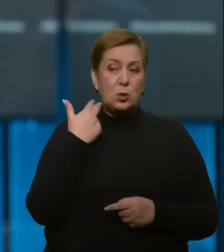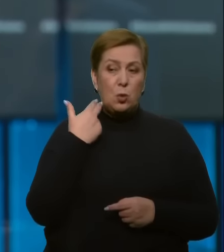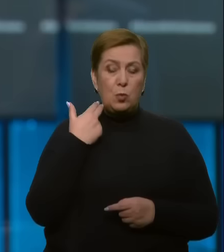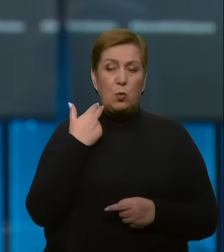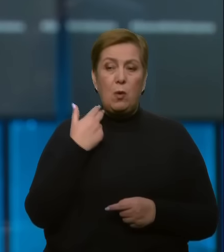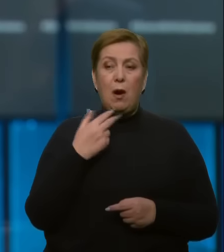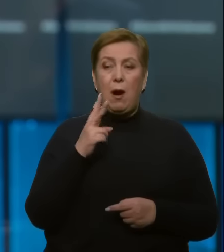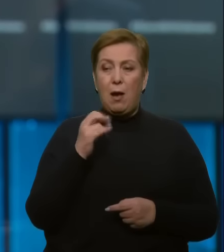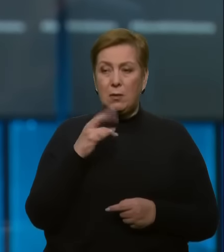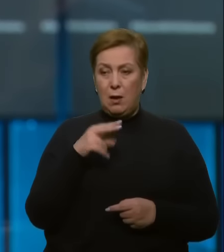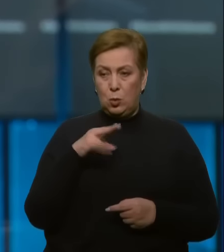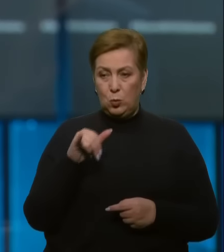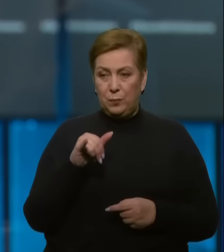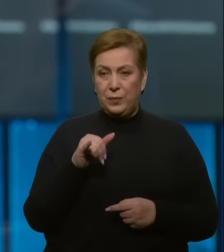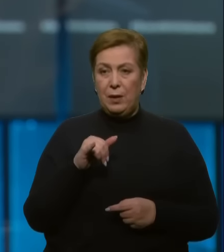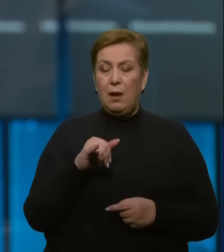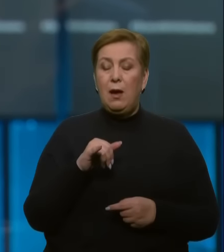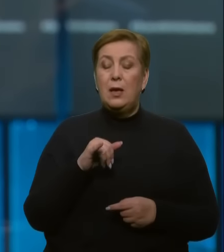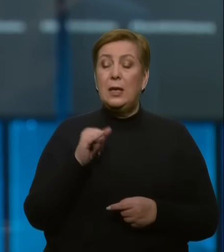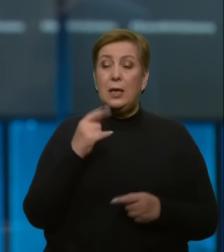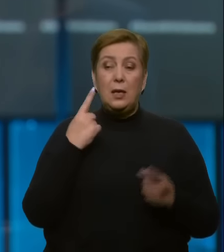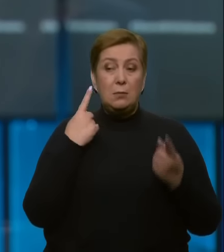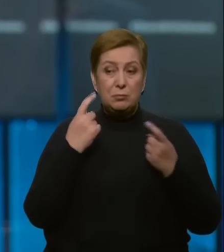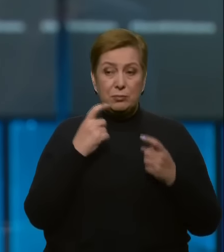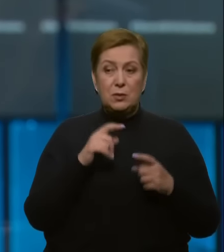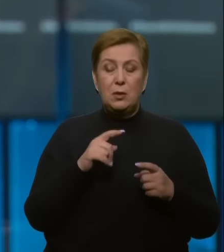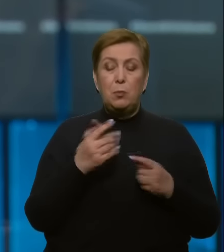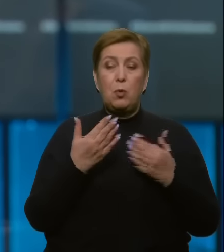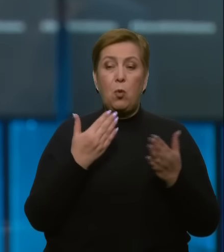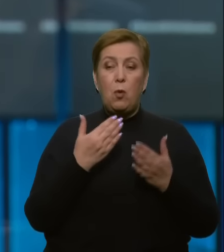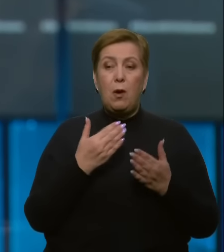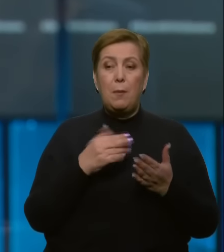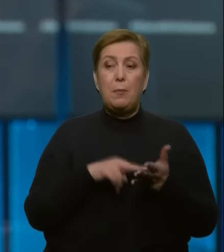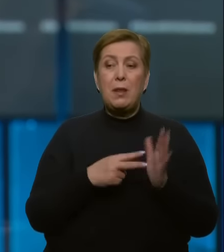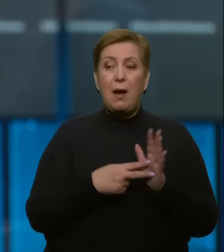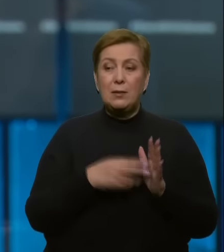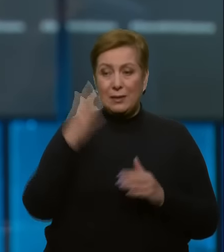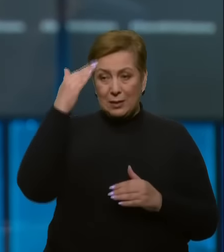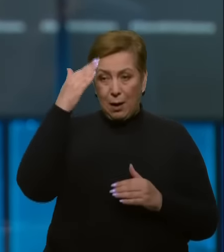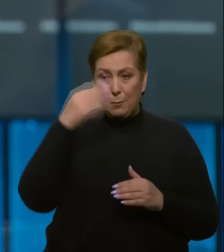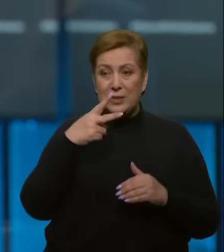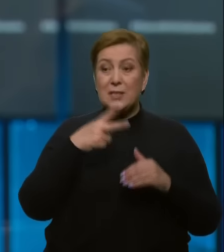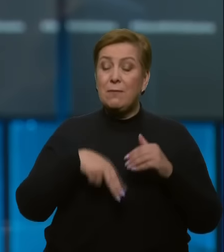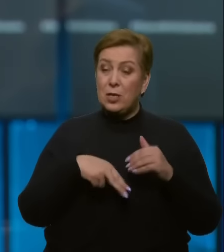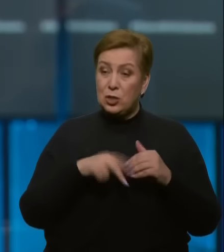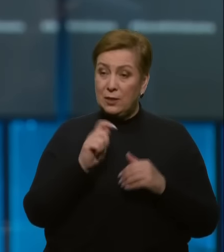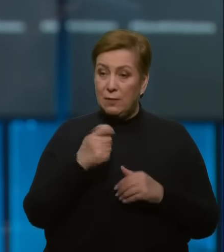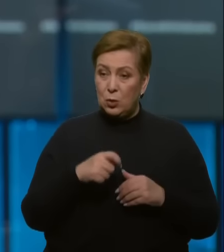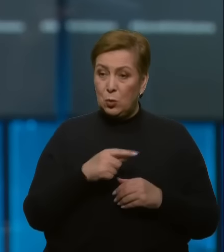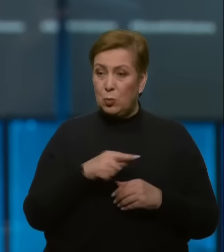прокоментував і озвучені раніше наміри Трампа завершити війну протягом 24 годин,